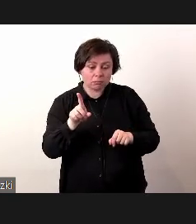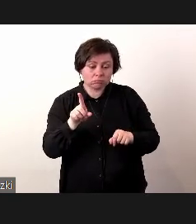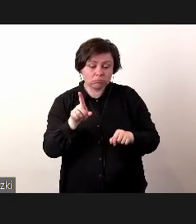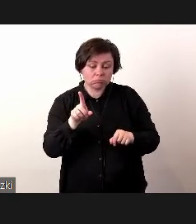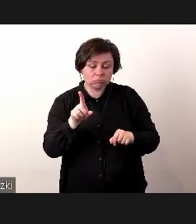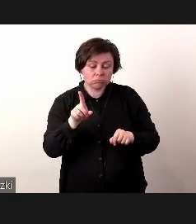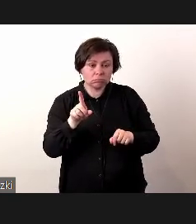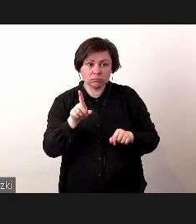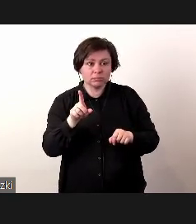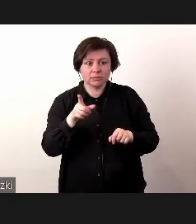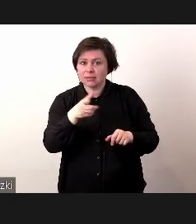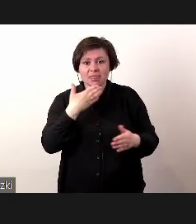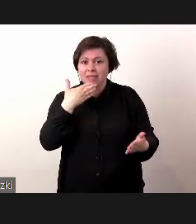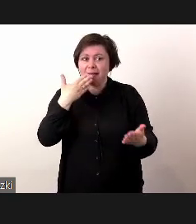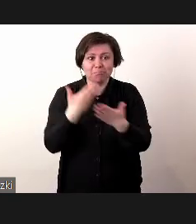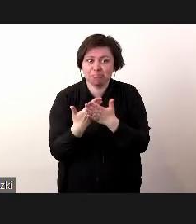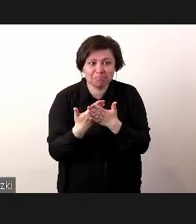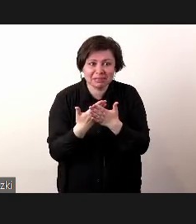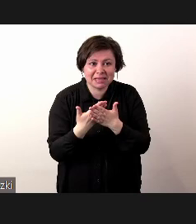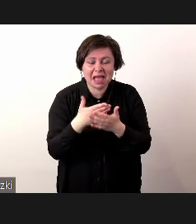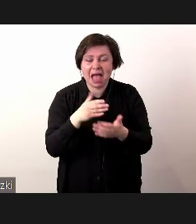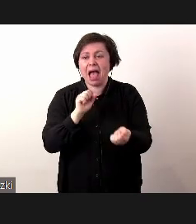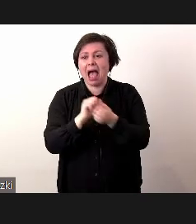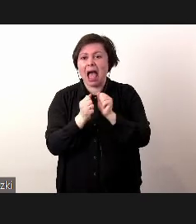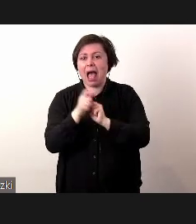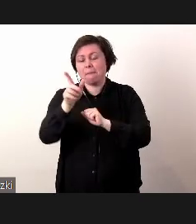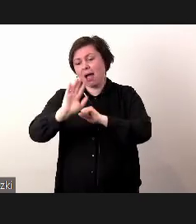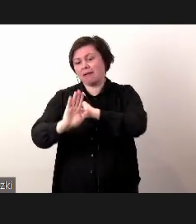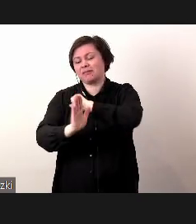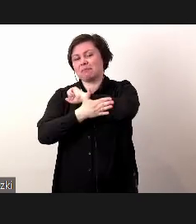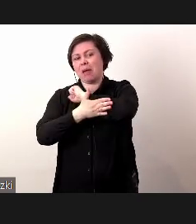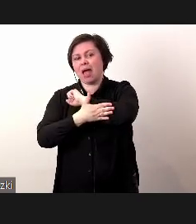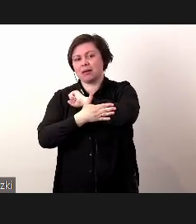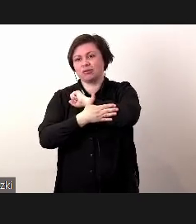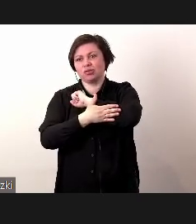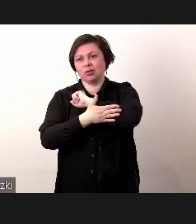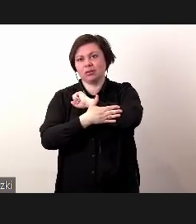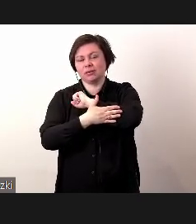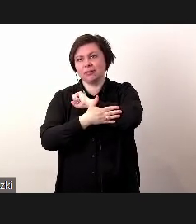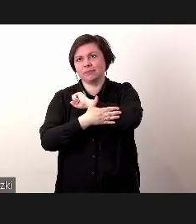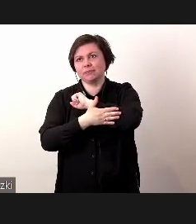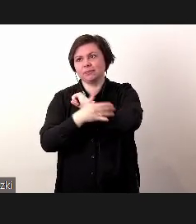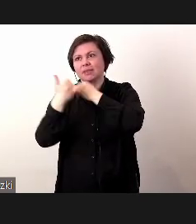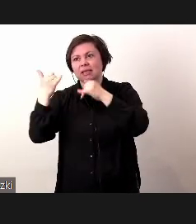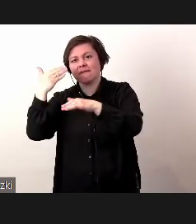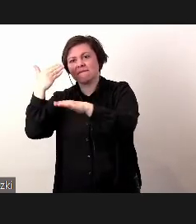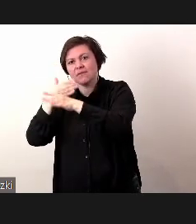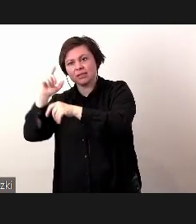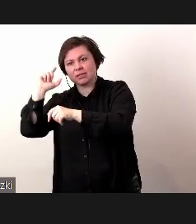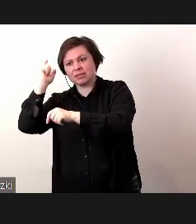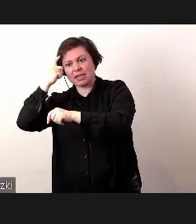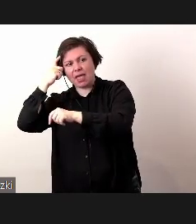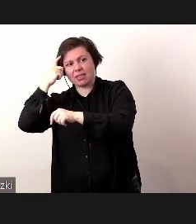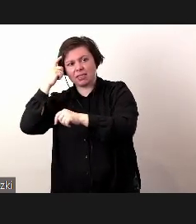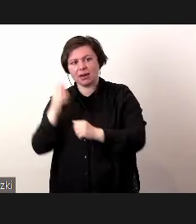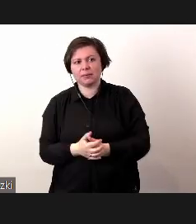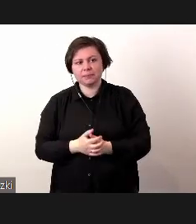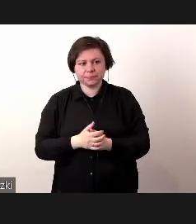ale nie przyznają się albo mają po prostu wsparcie z firmy centrali